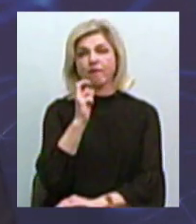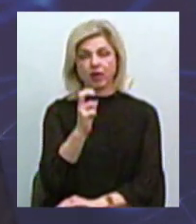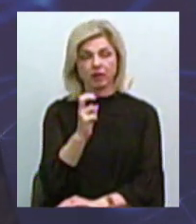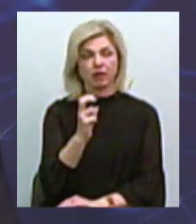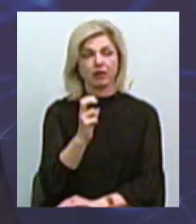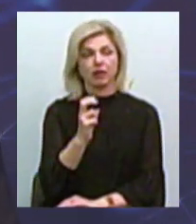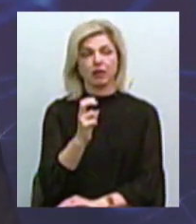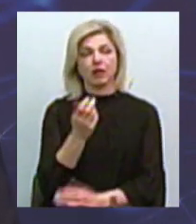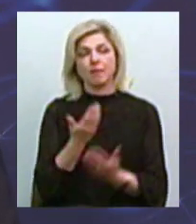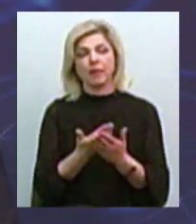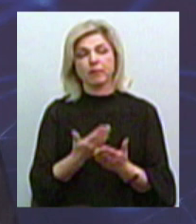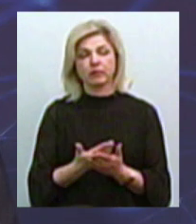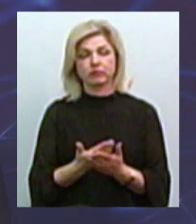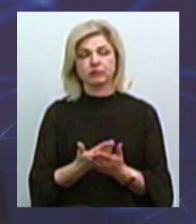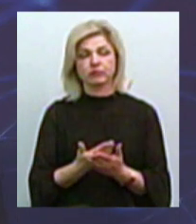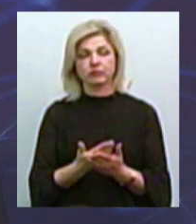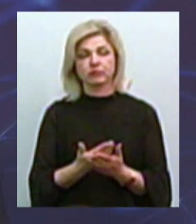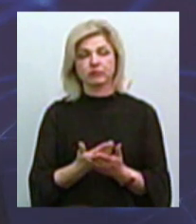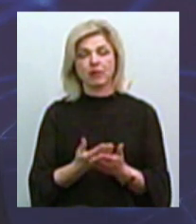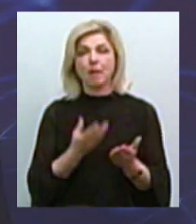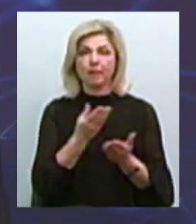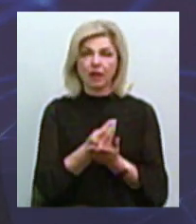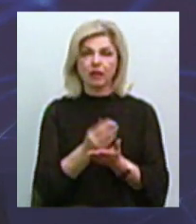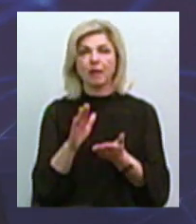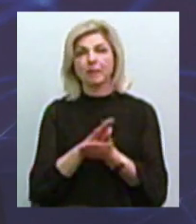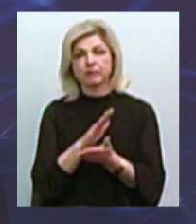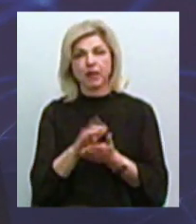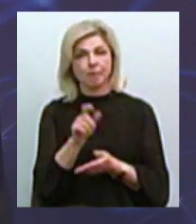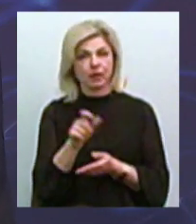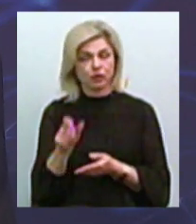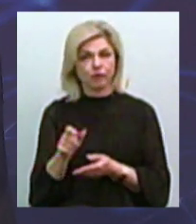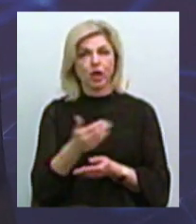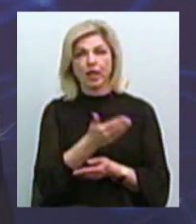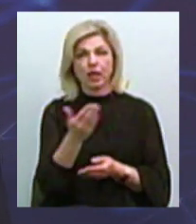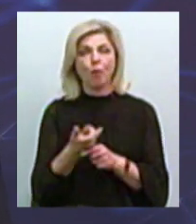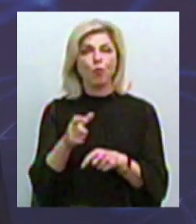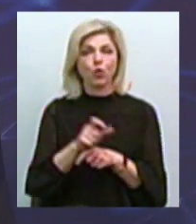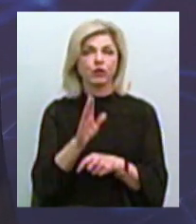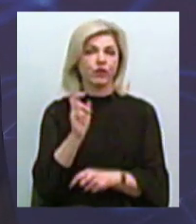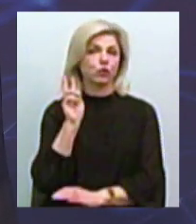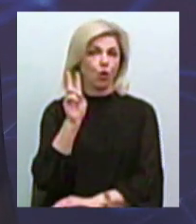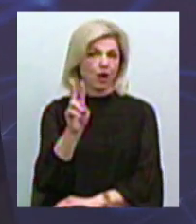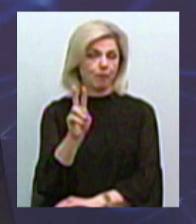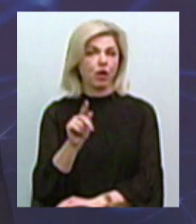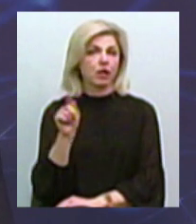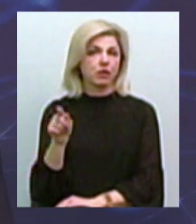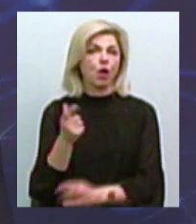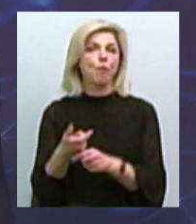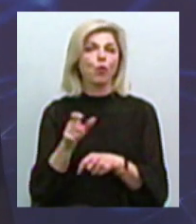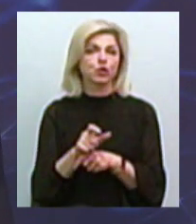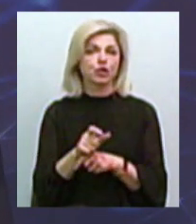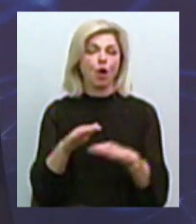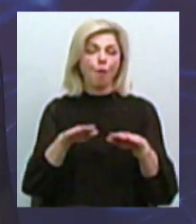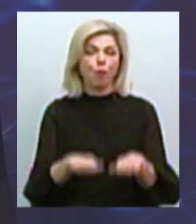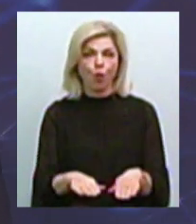говорили о соотношении платных и бесплатных пассажиров, то их больше в троллейбусе. Потому что троллейбусы ниже пола